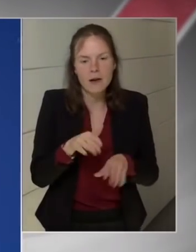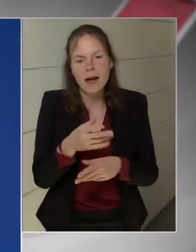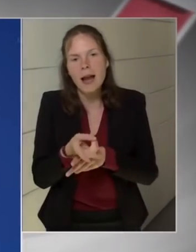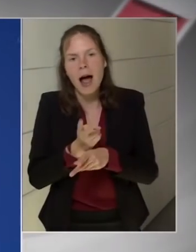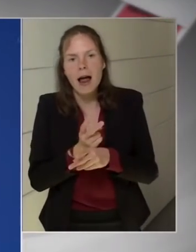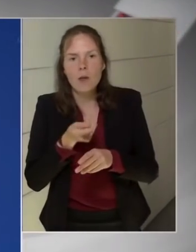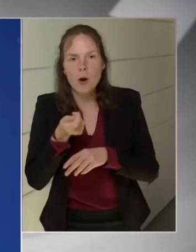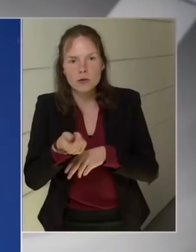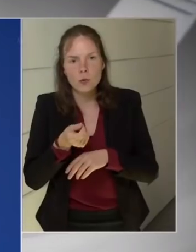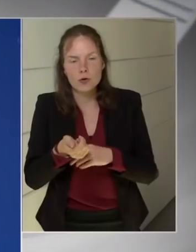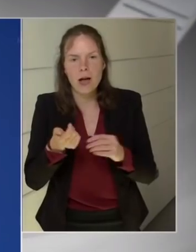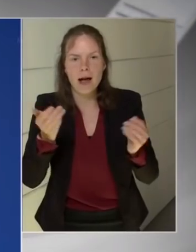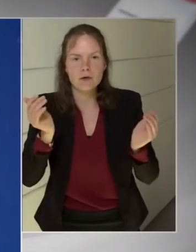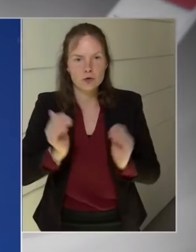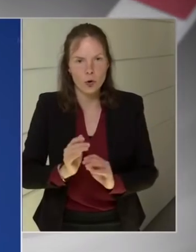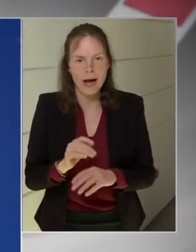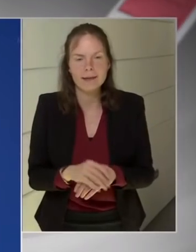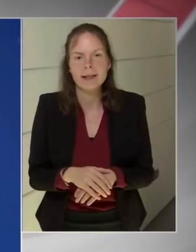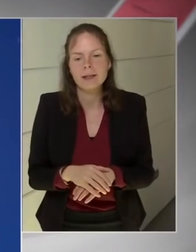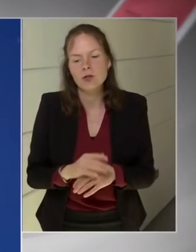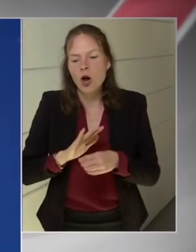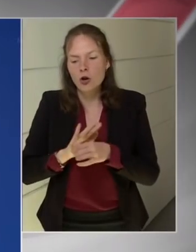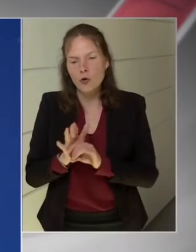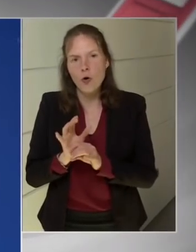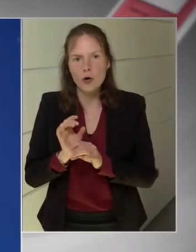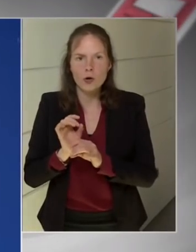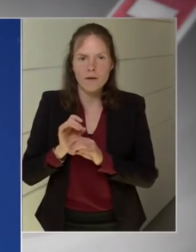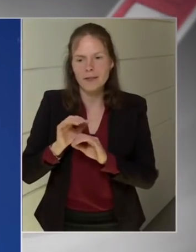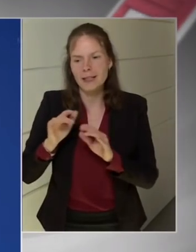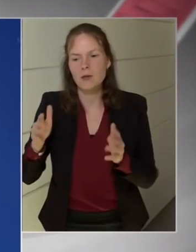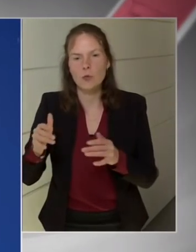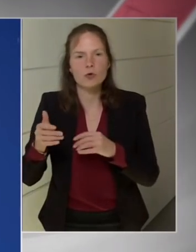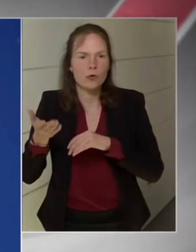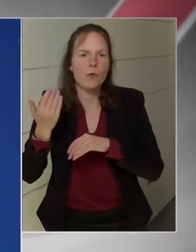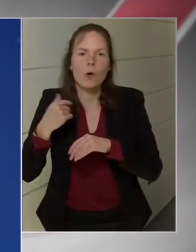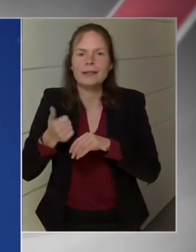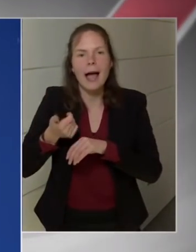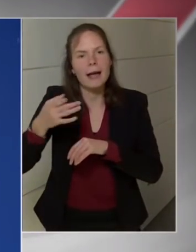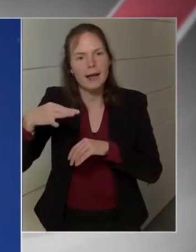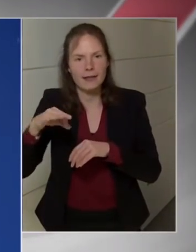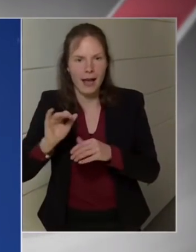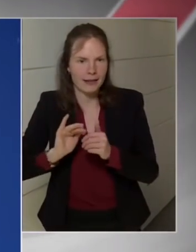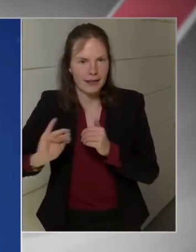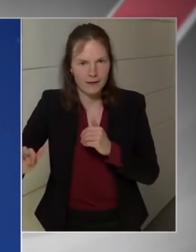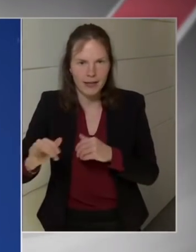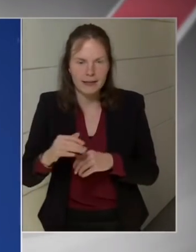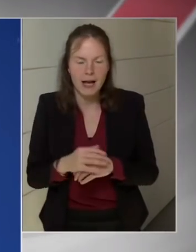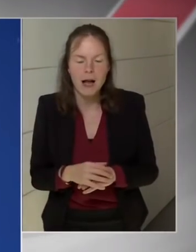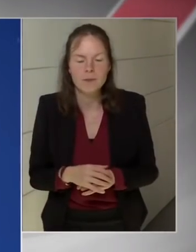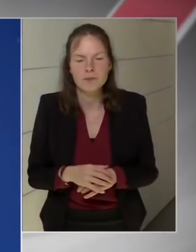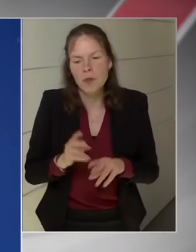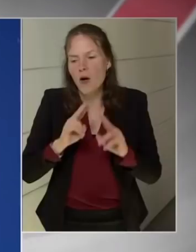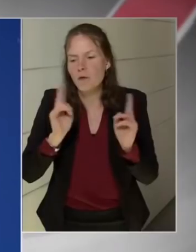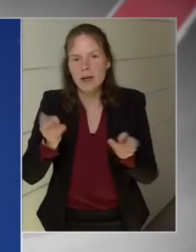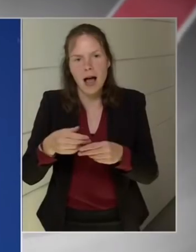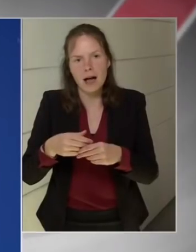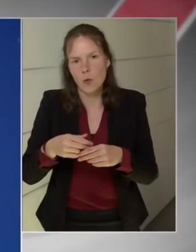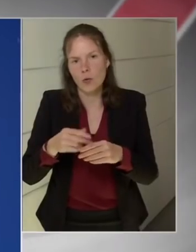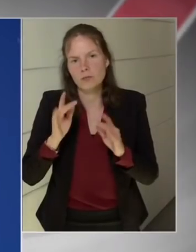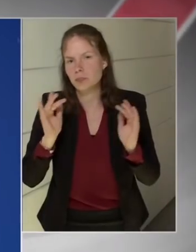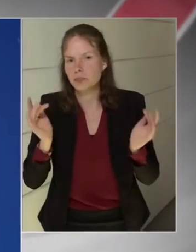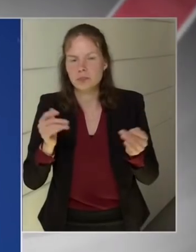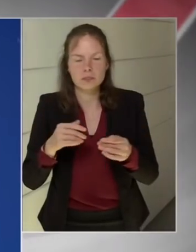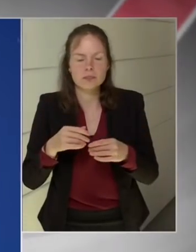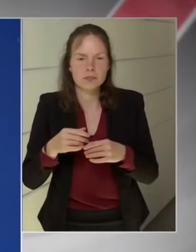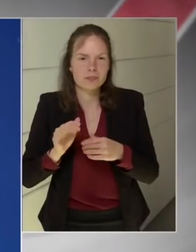költségvetési célokat mindig betajdotta. Ez vonatkozott a költségvetés hiányára is, az államadósság csökkentésre is. A koronavírus